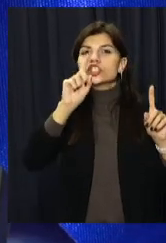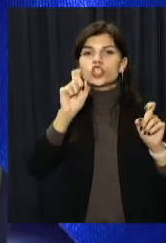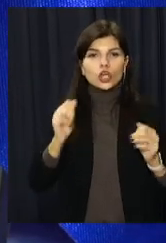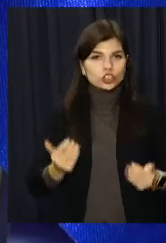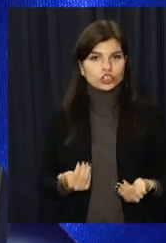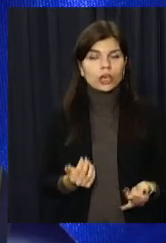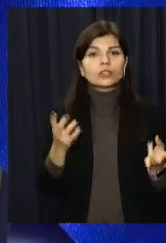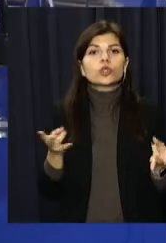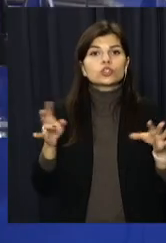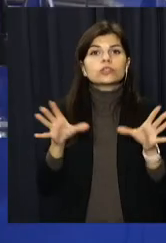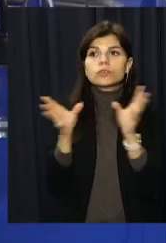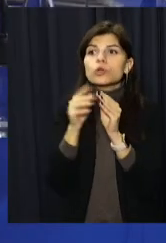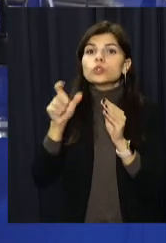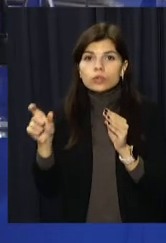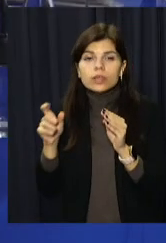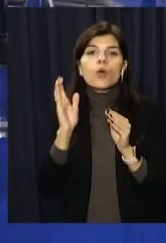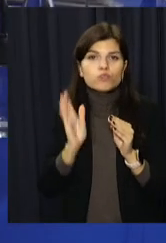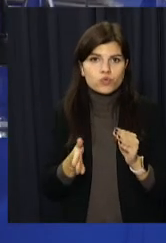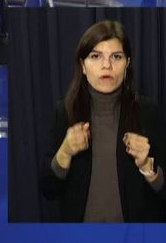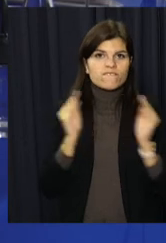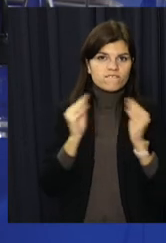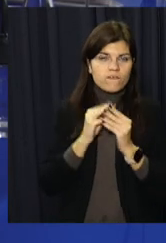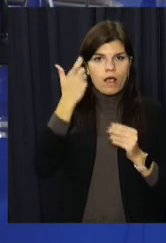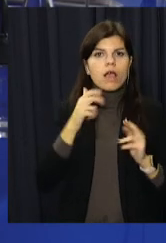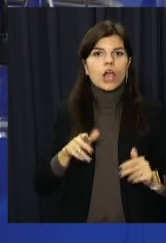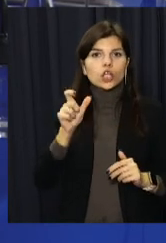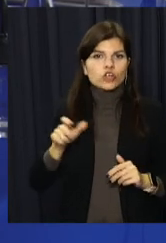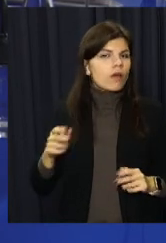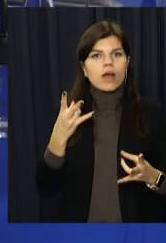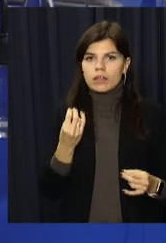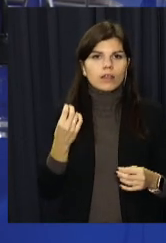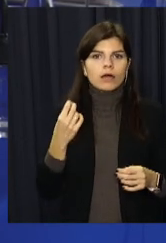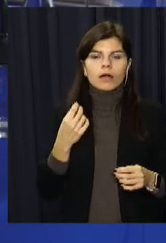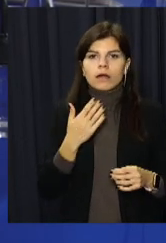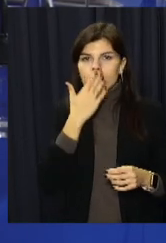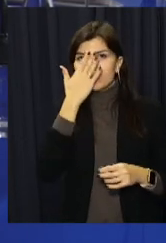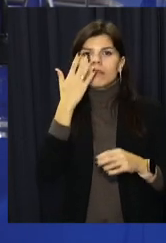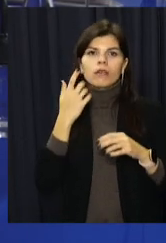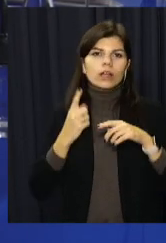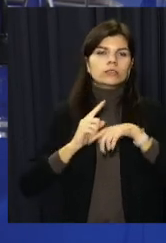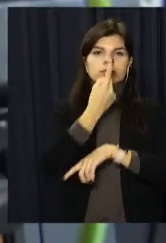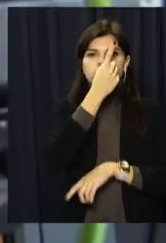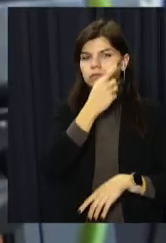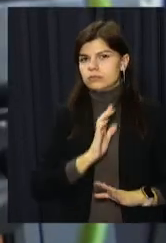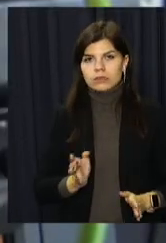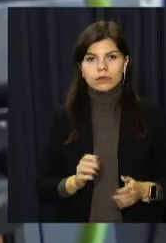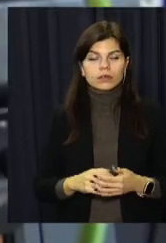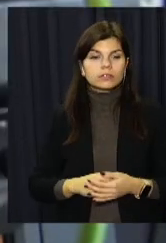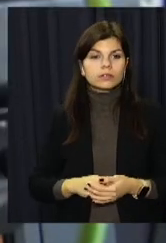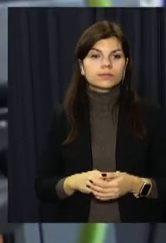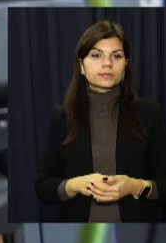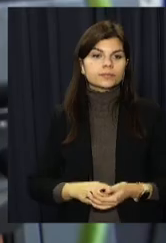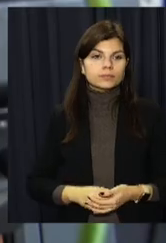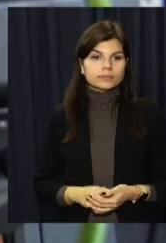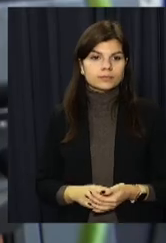Залишаємося із людьми, залишаємося людьми. Під таким гаслом відповідально працюватимуть і далі. Галина Ізмайлова,